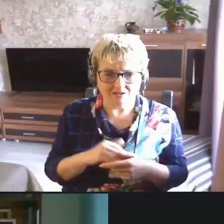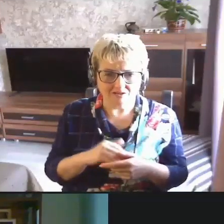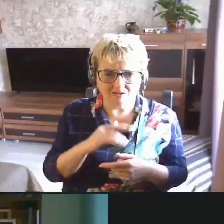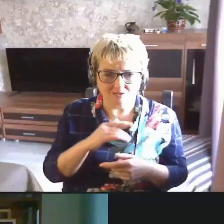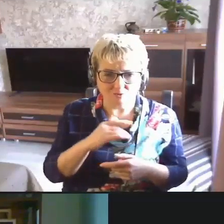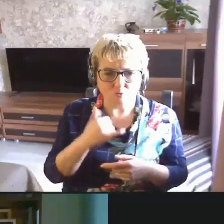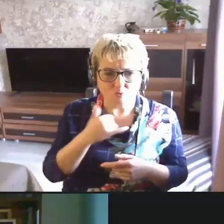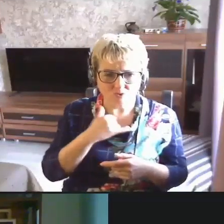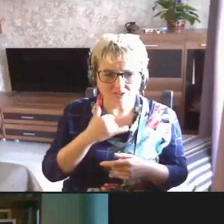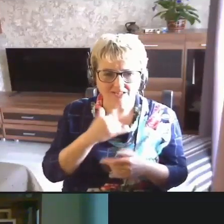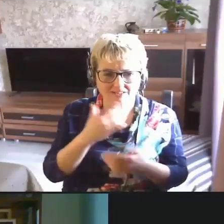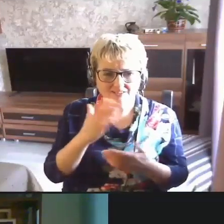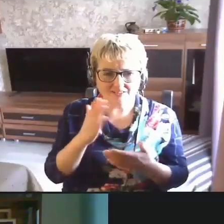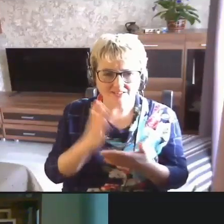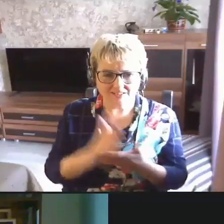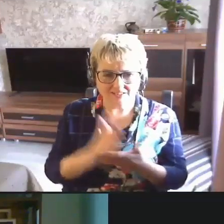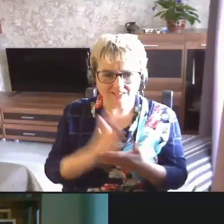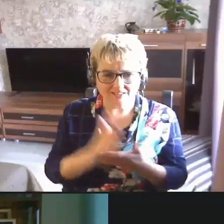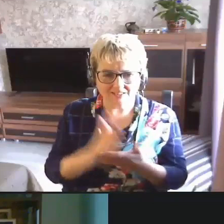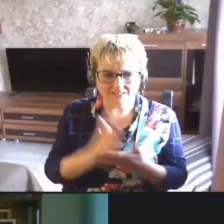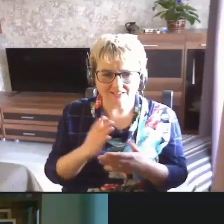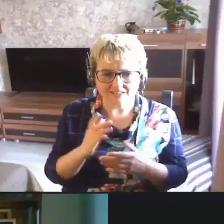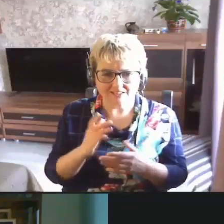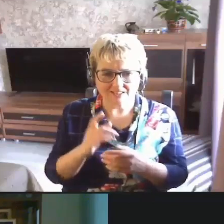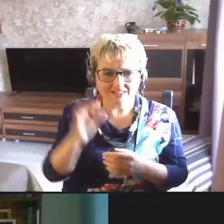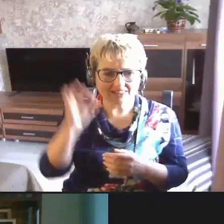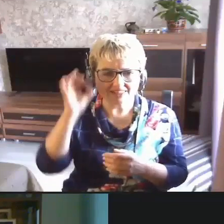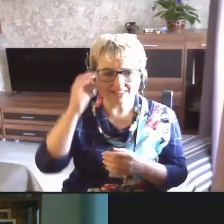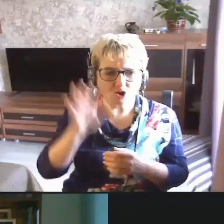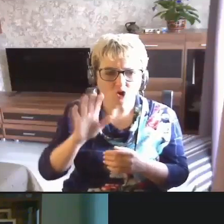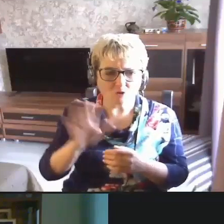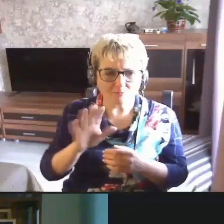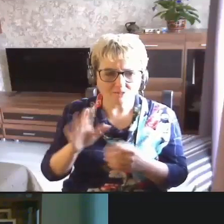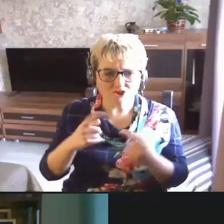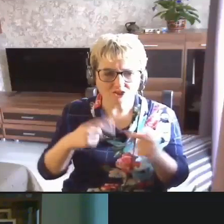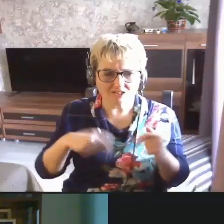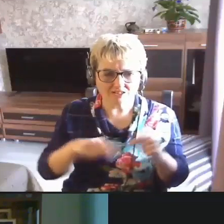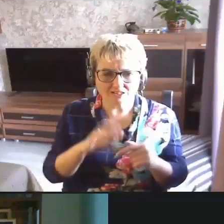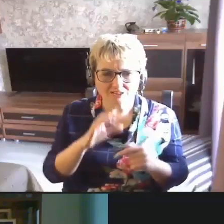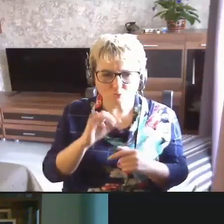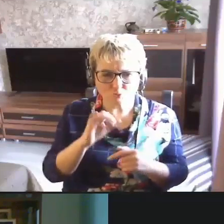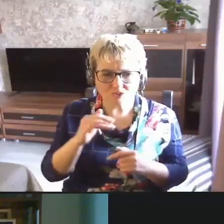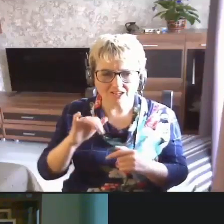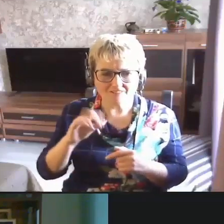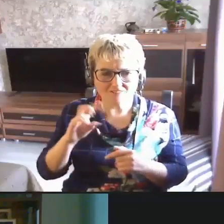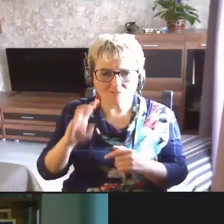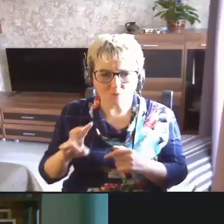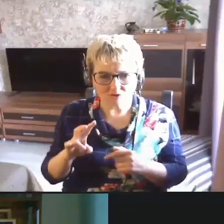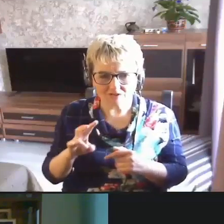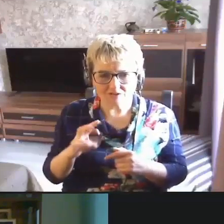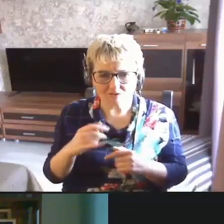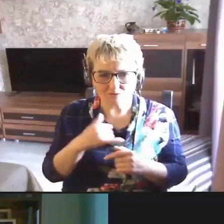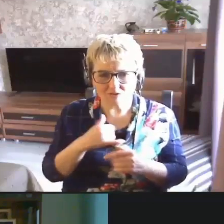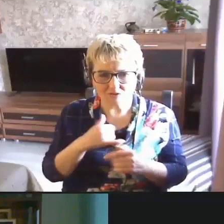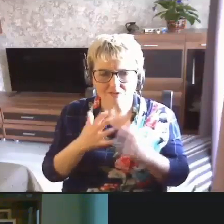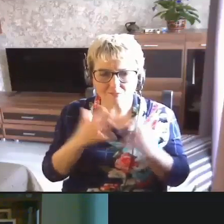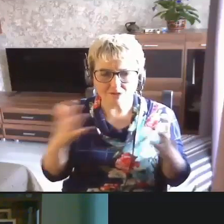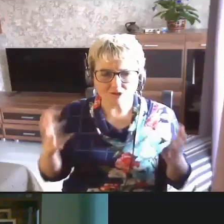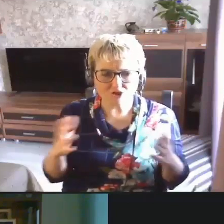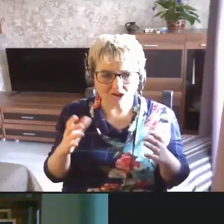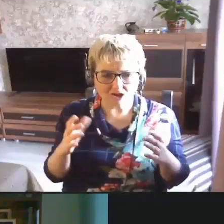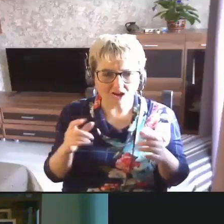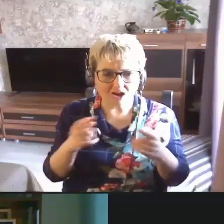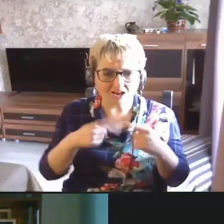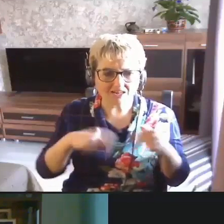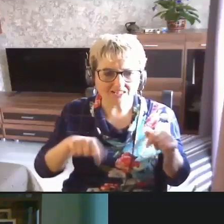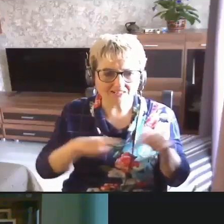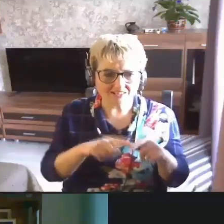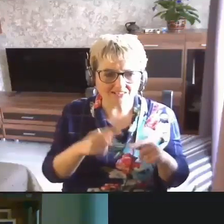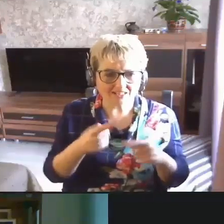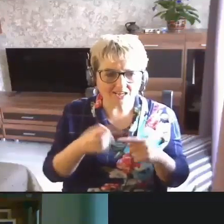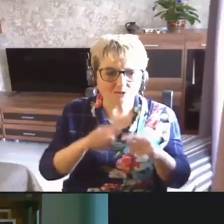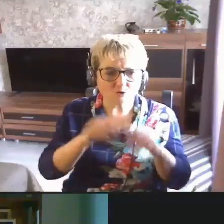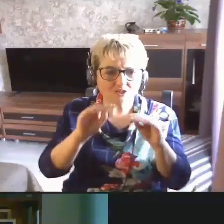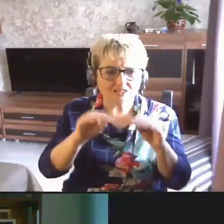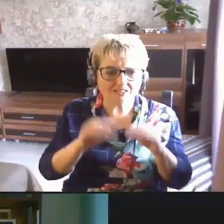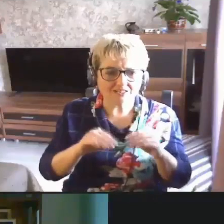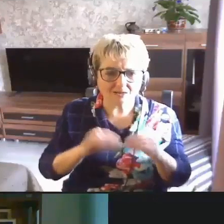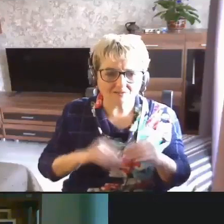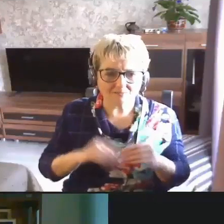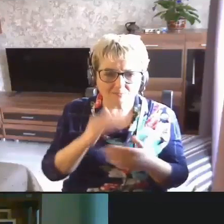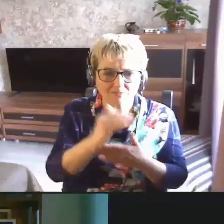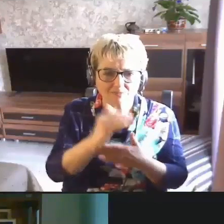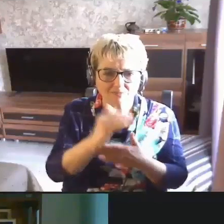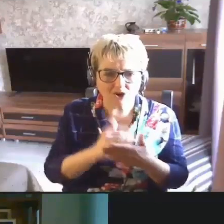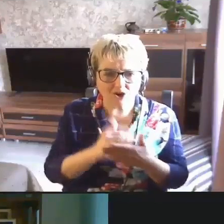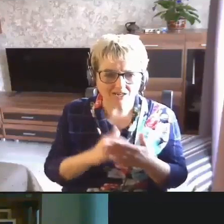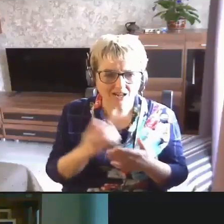У нас есть коммерческие организации, это как Турдофон, уважаемая большая организация, которая разрабатывает